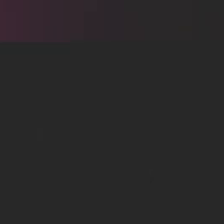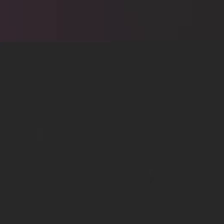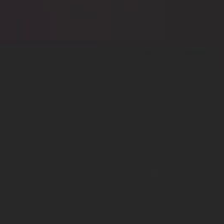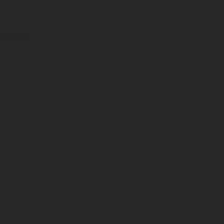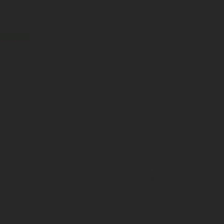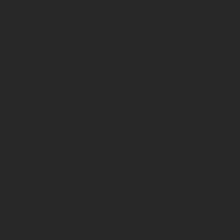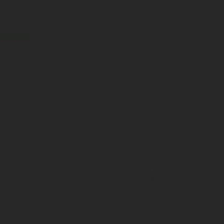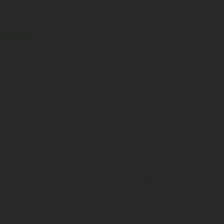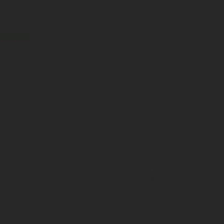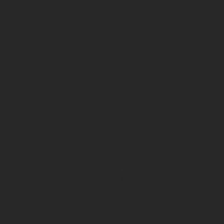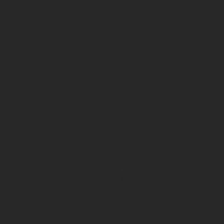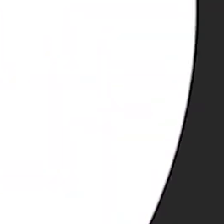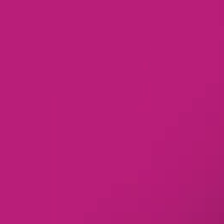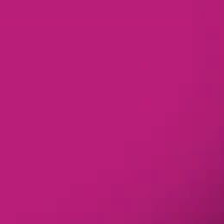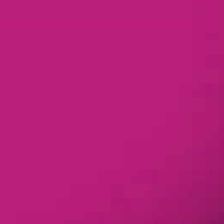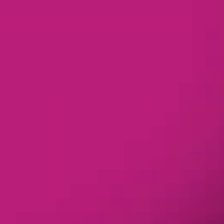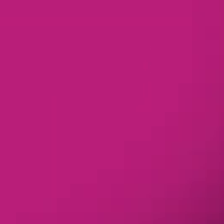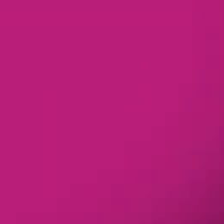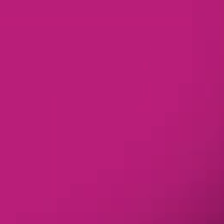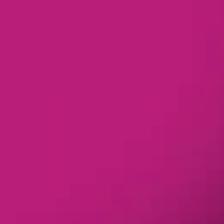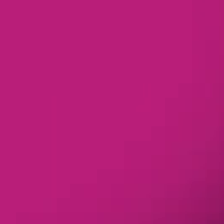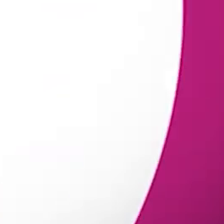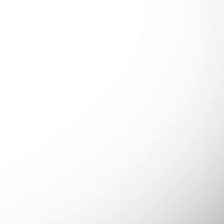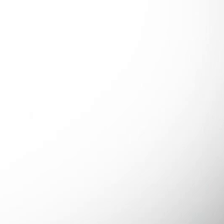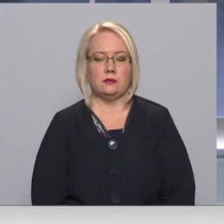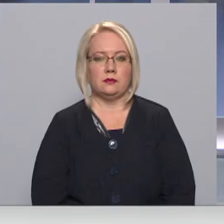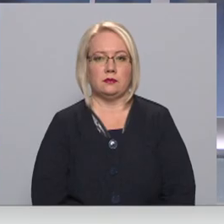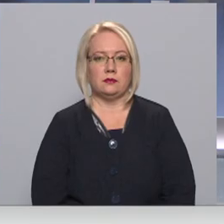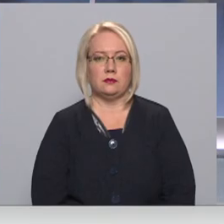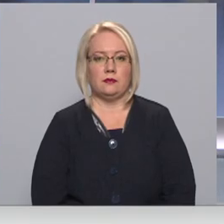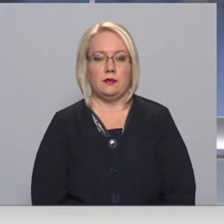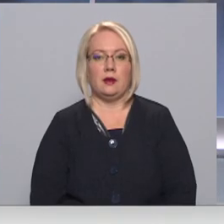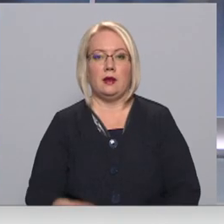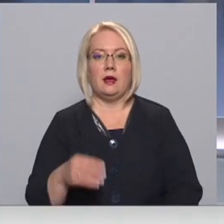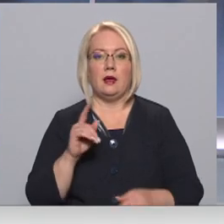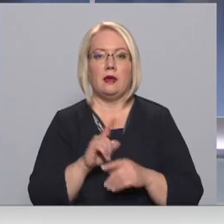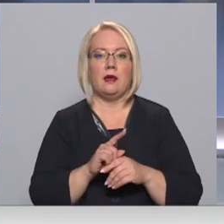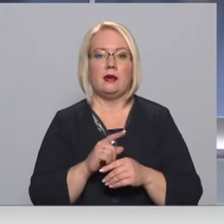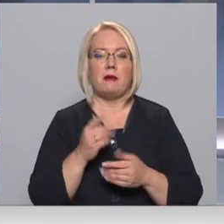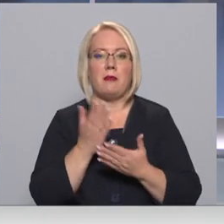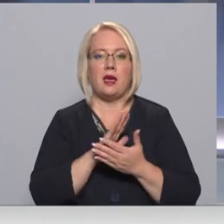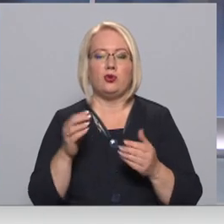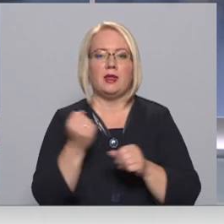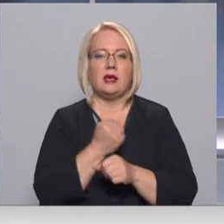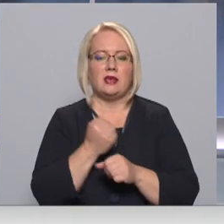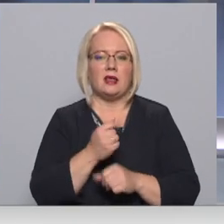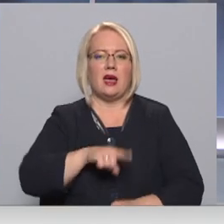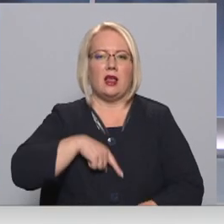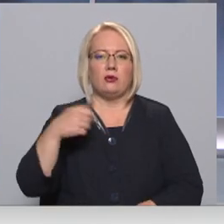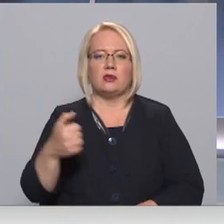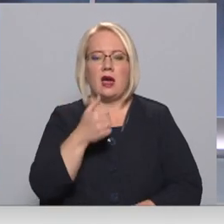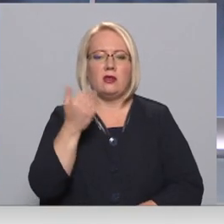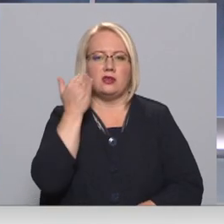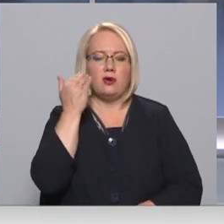Re! Viss ēters ir te! Beidzot izstrādāts vairākus gadus gaidītais tās